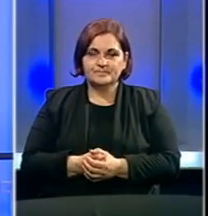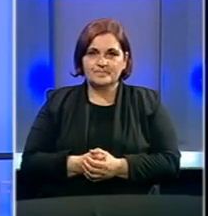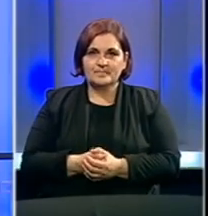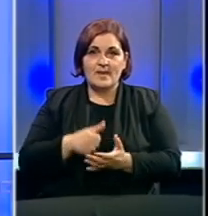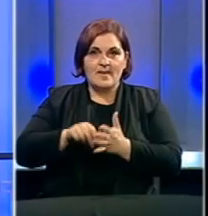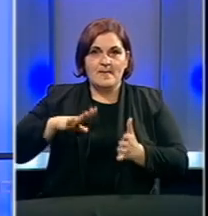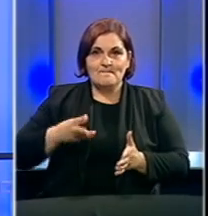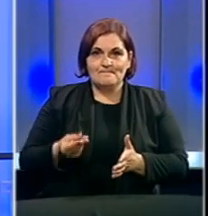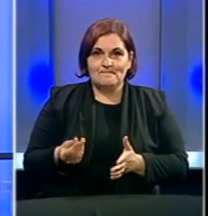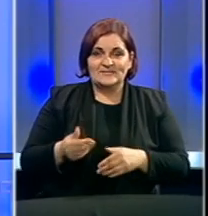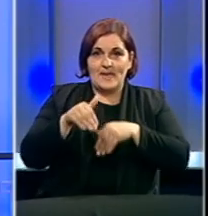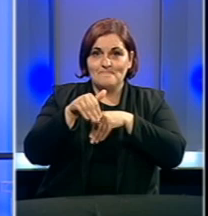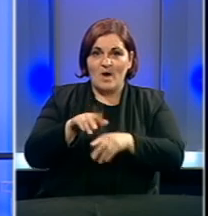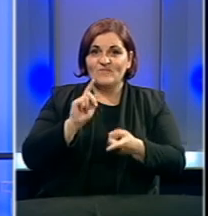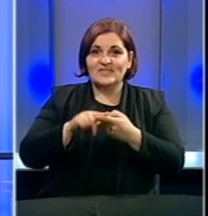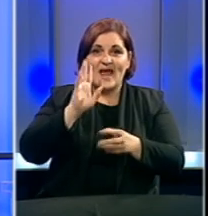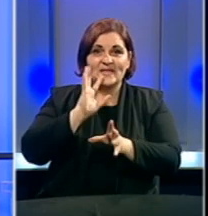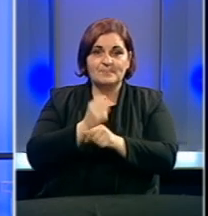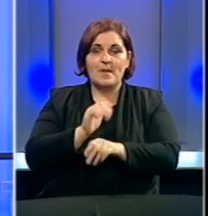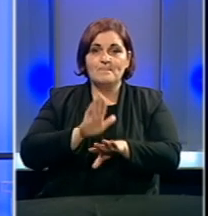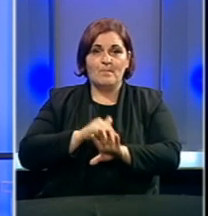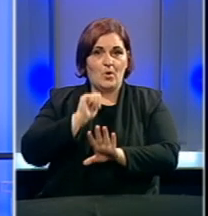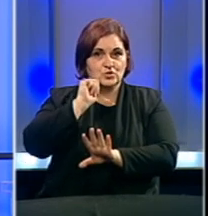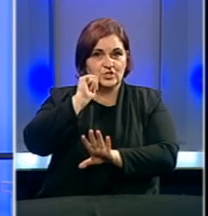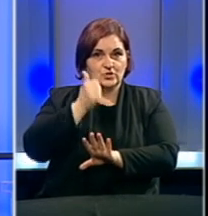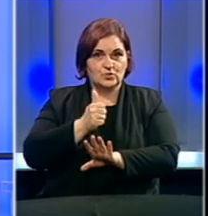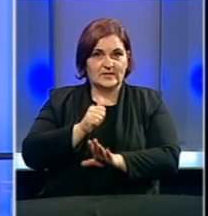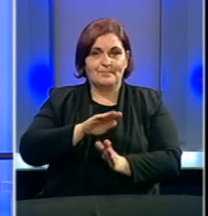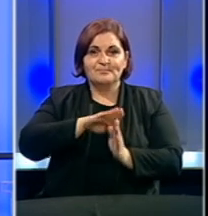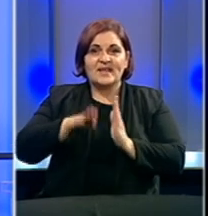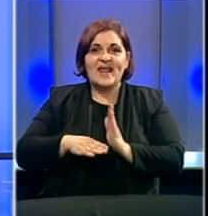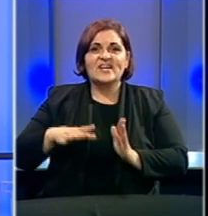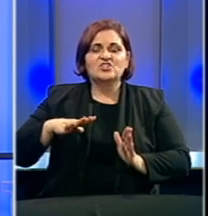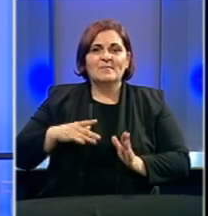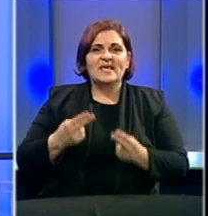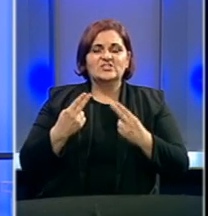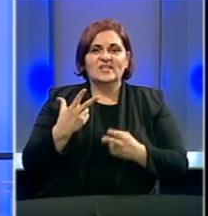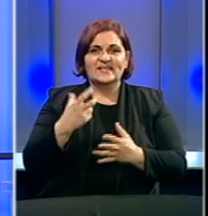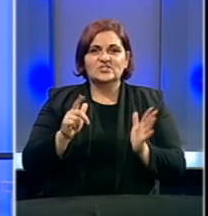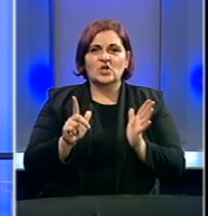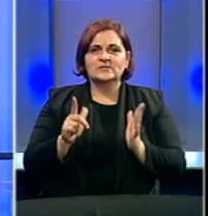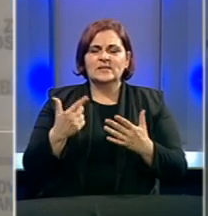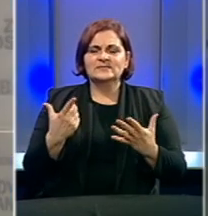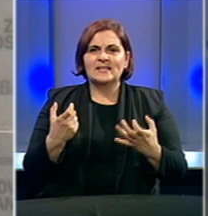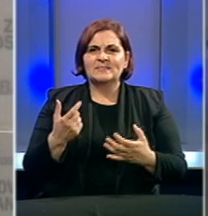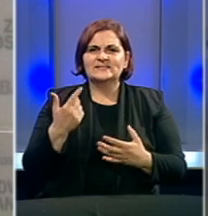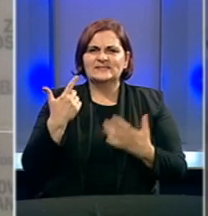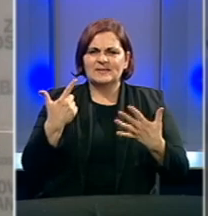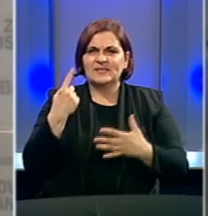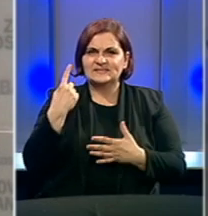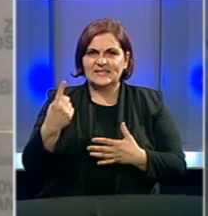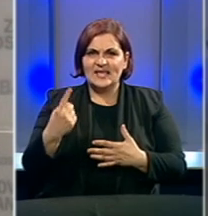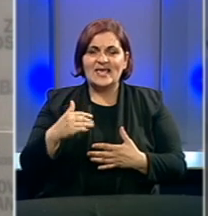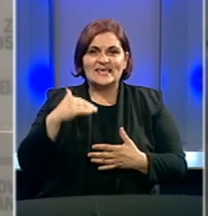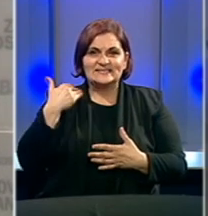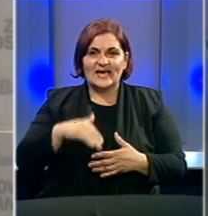Isplata penzija za maj u Federaciji Bosne i Hercegovine počinje sutra. Najniža penzija iznosi 371